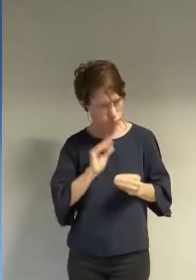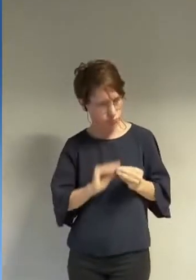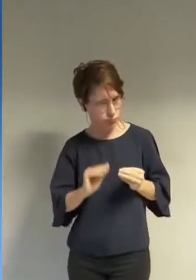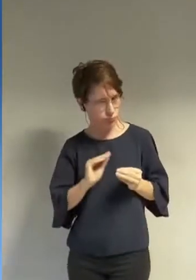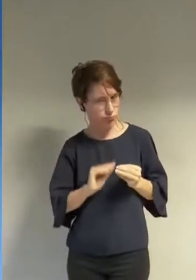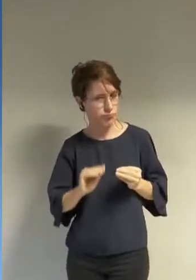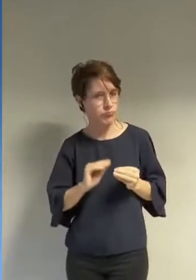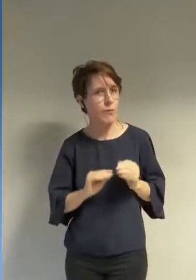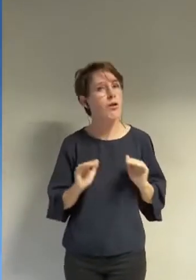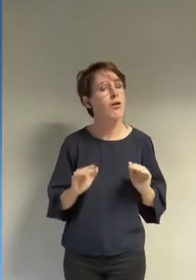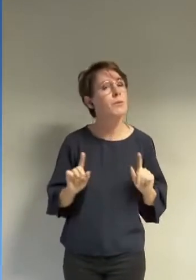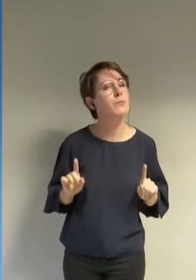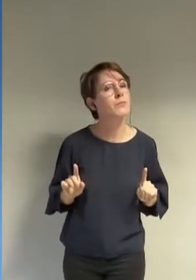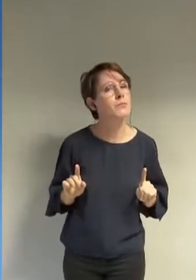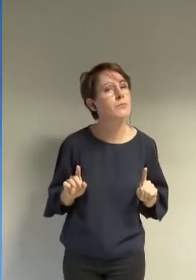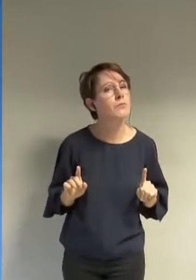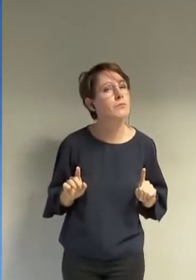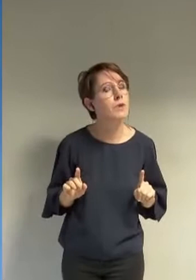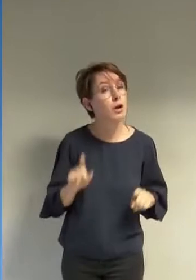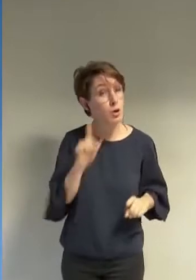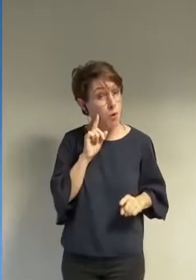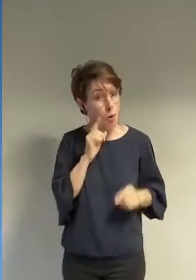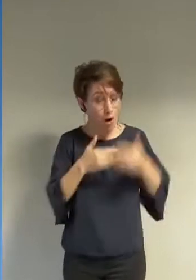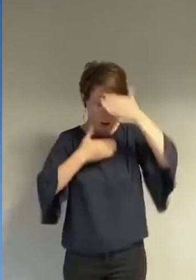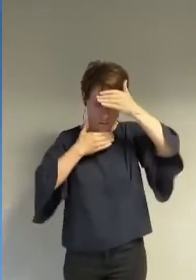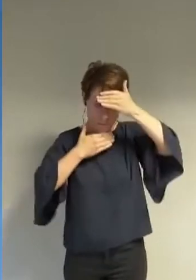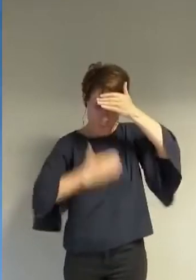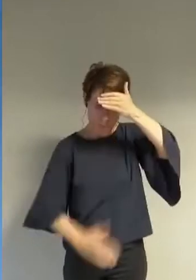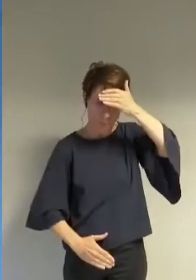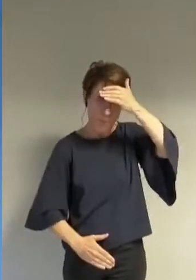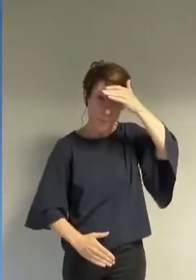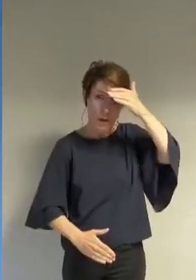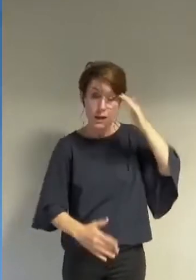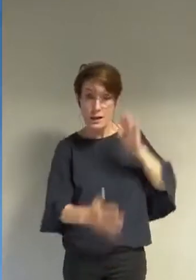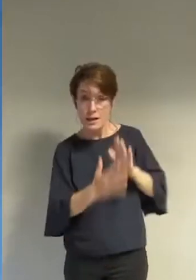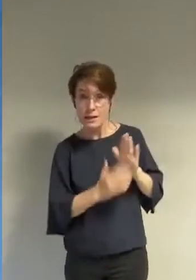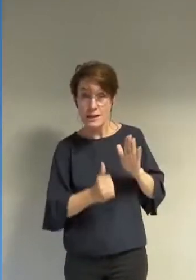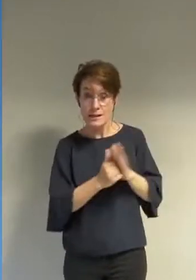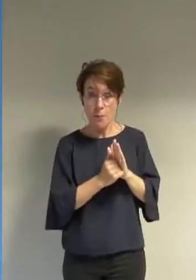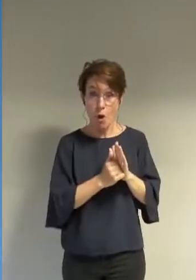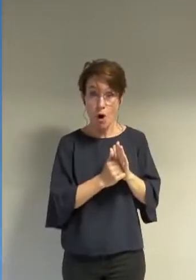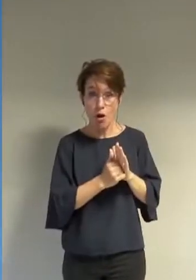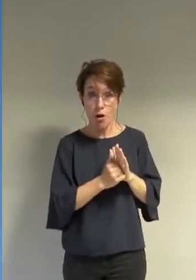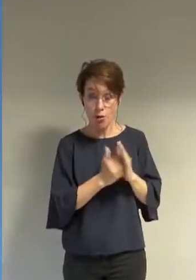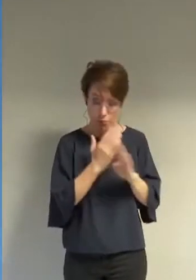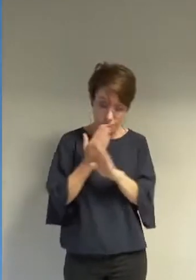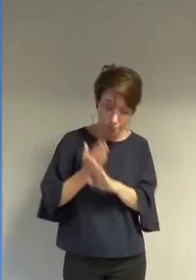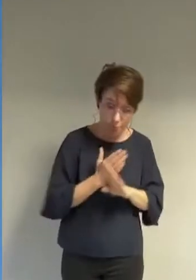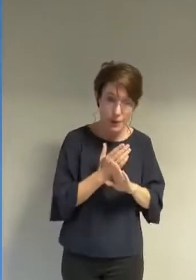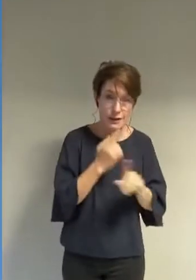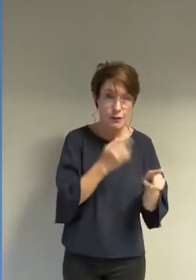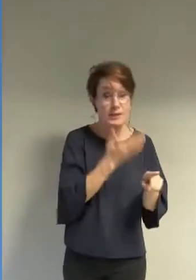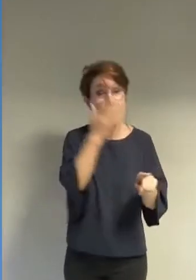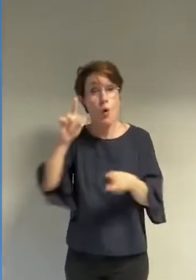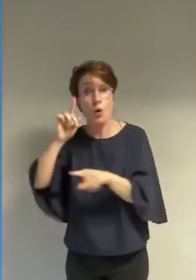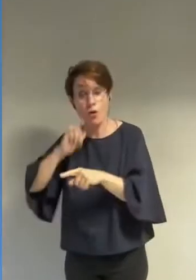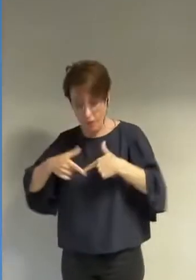érigé en symbole de la pudeur que symbolise le port des autres maillots pour les femmes